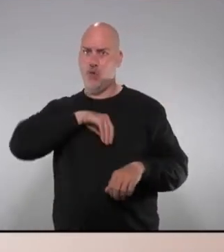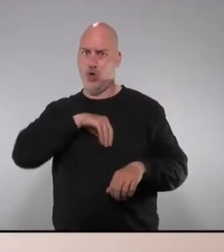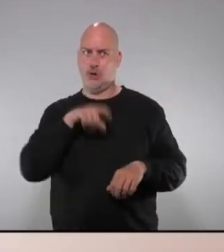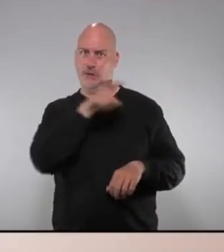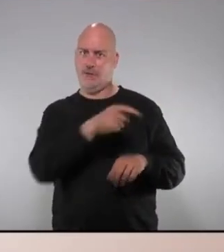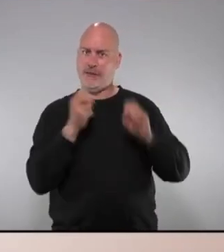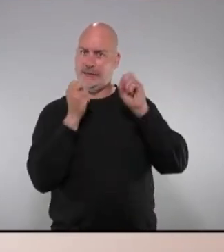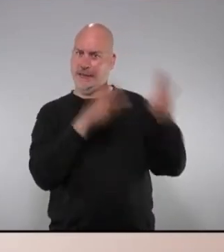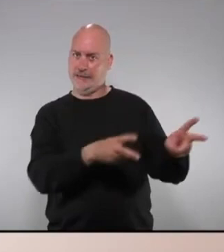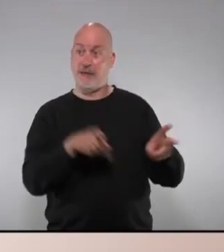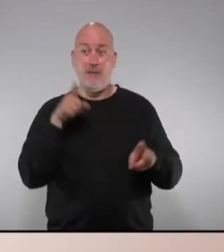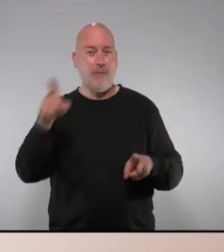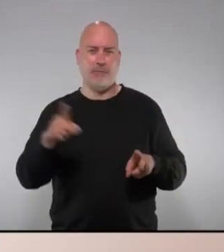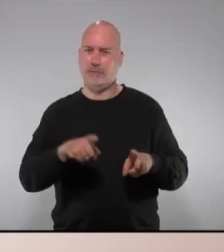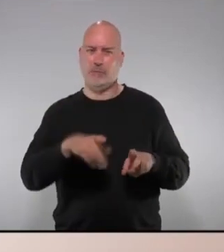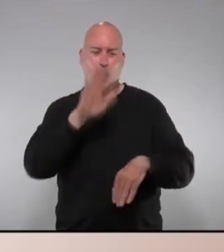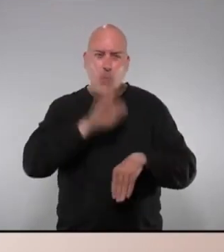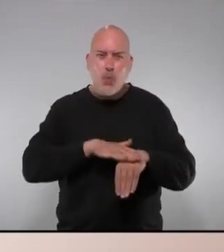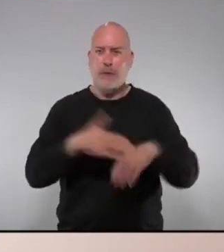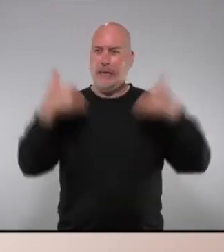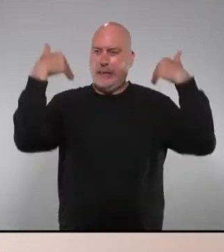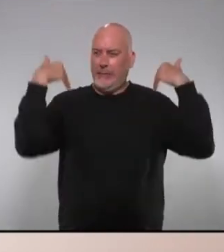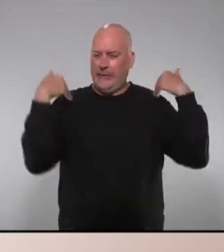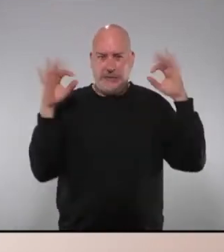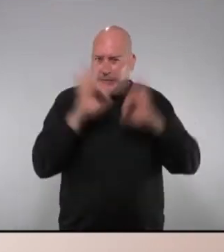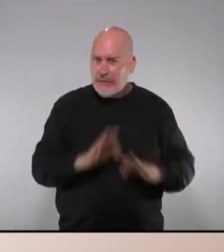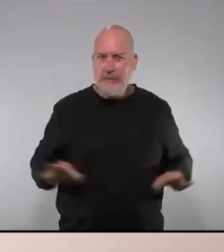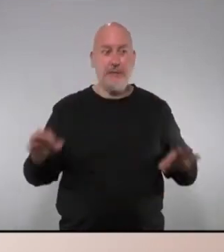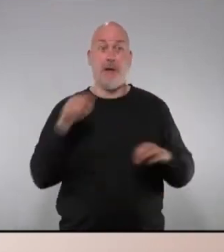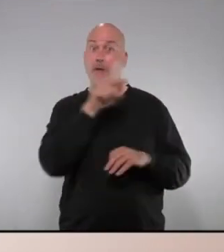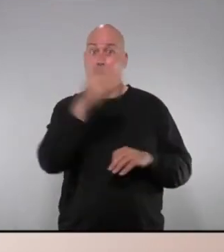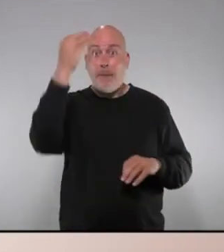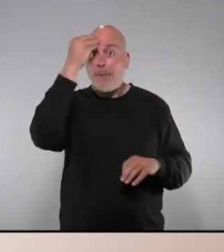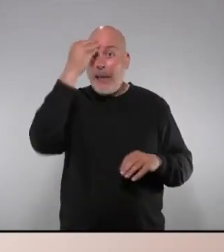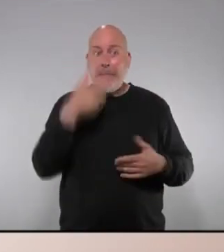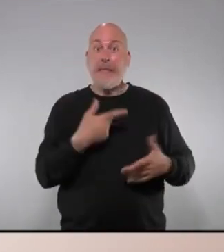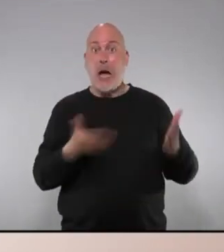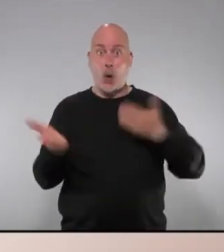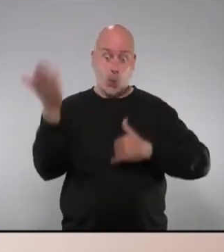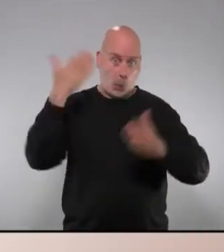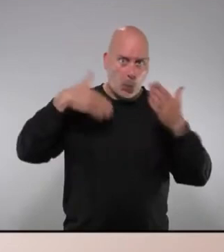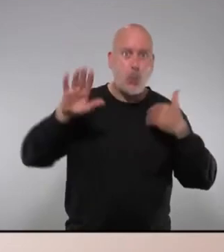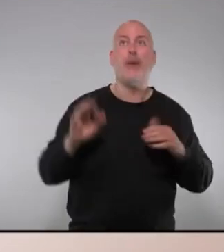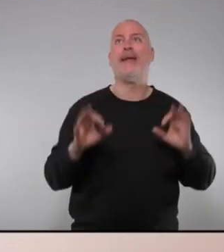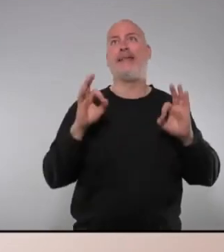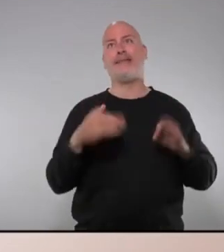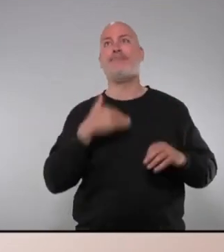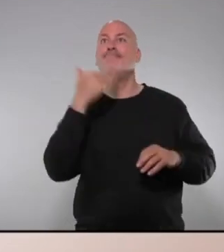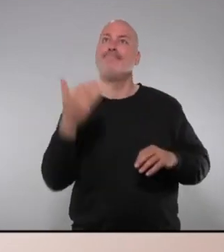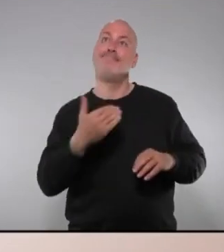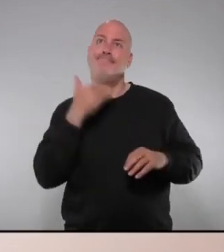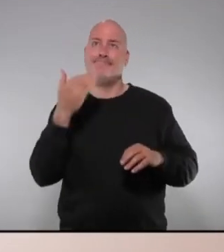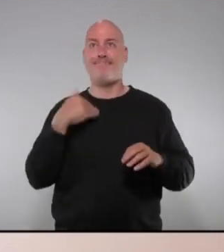negre d'irresponsabilitat, de culpabilitat i de silenci que vostès es pensen que poden tapar buscant al·liats en el blanquejament